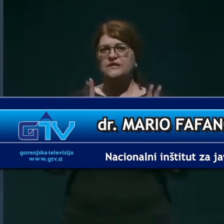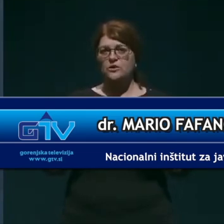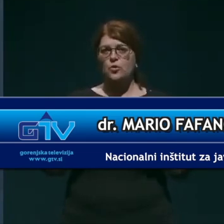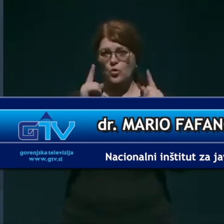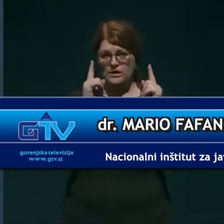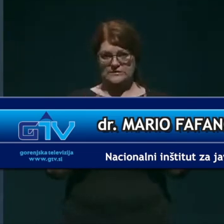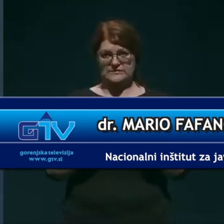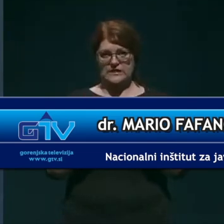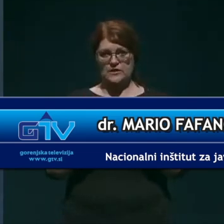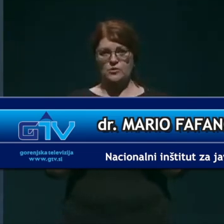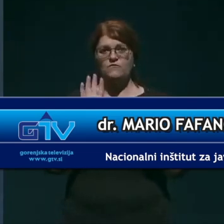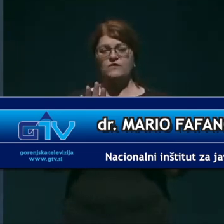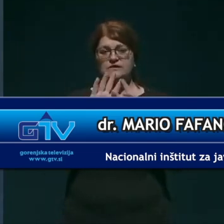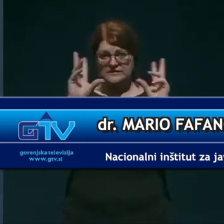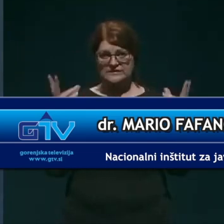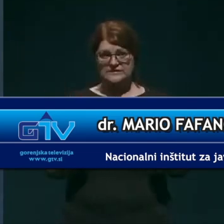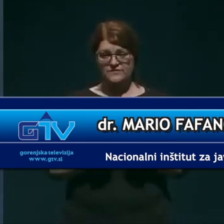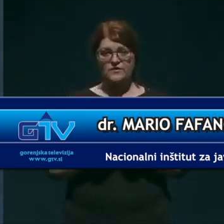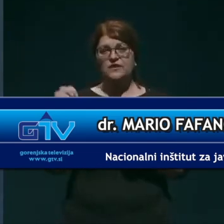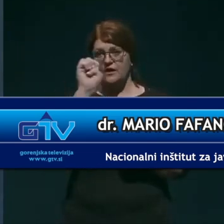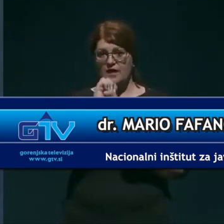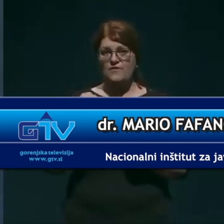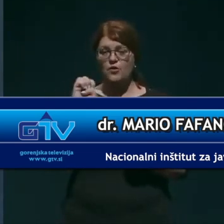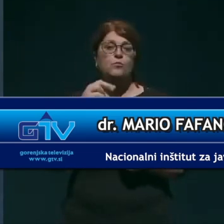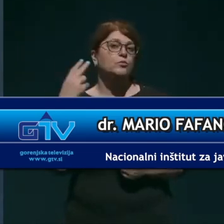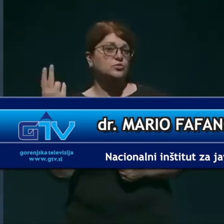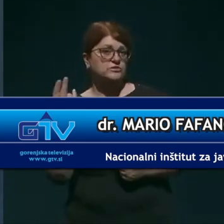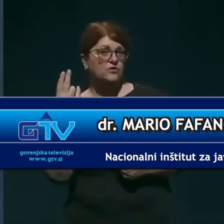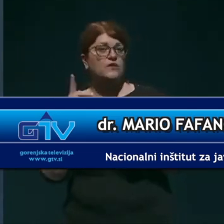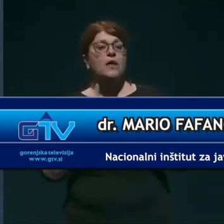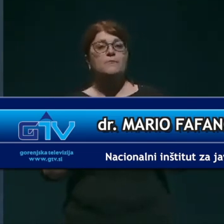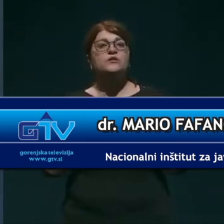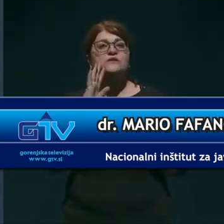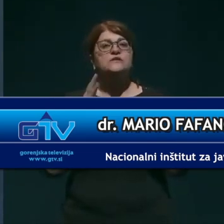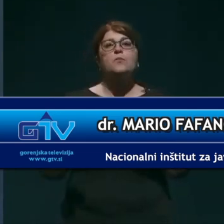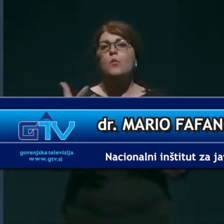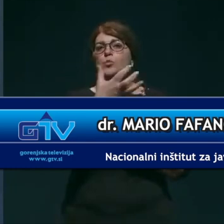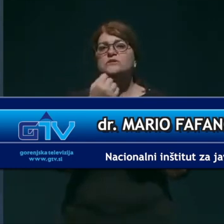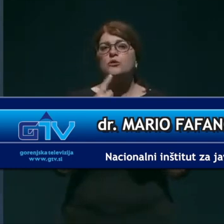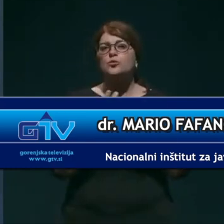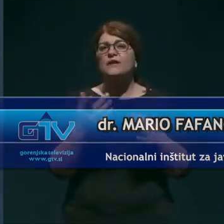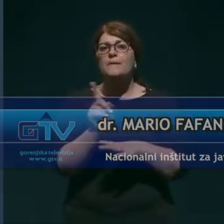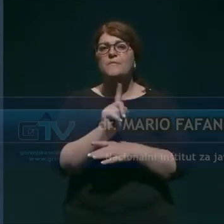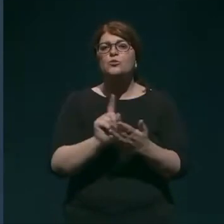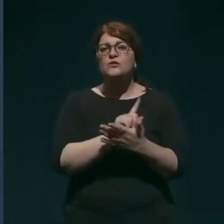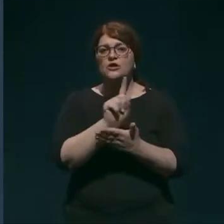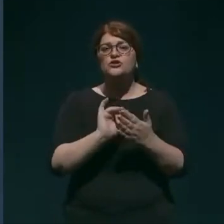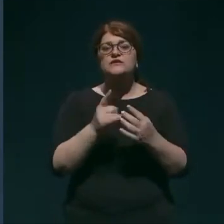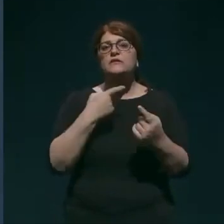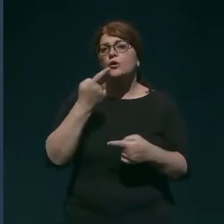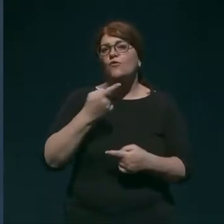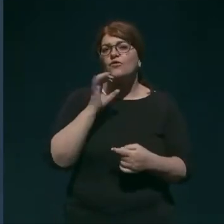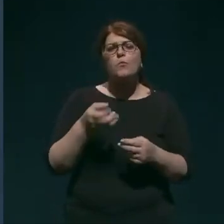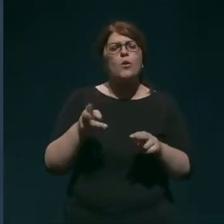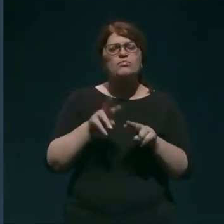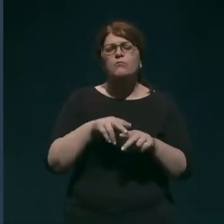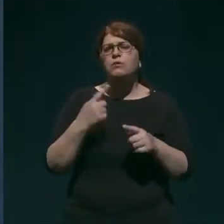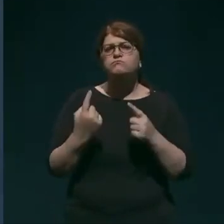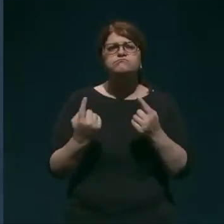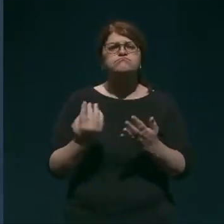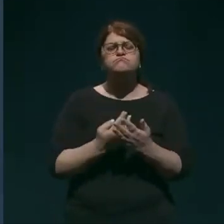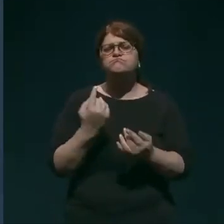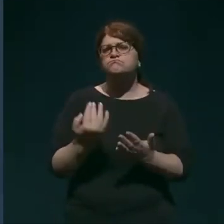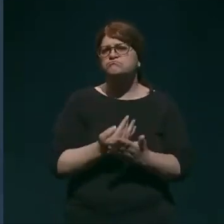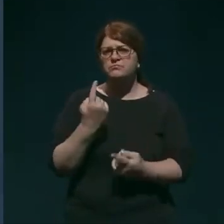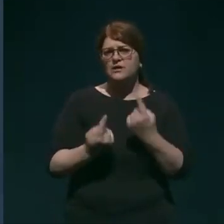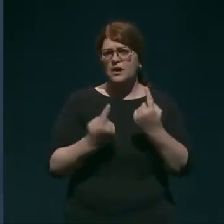v svetu, Evropi, Sloveniji in potem si bomo vzeli tudi nekaj minut časa, da spregovorimo najbolj aktualnih dogodki, ki se